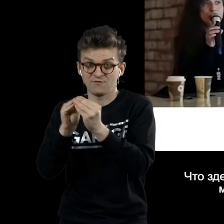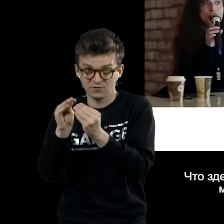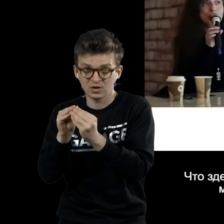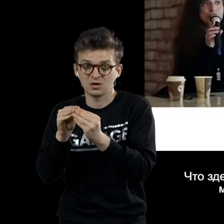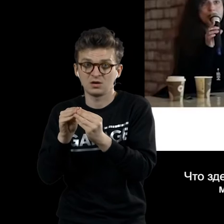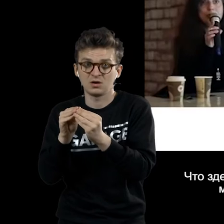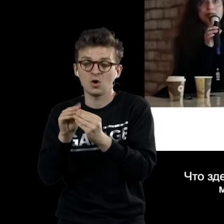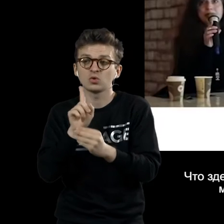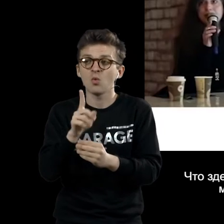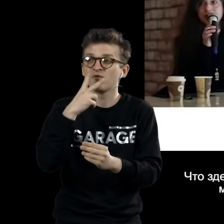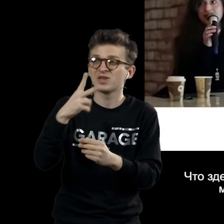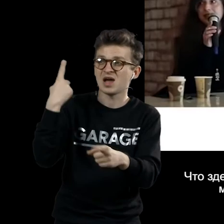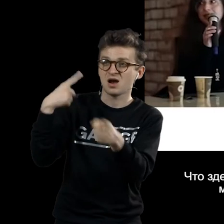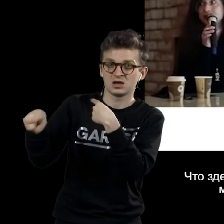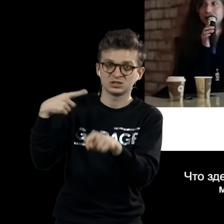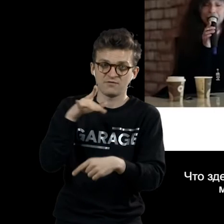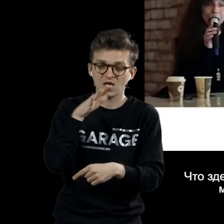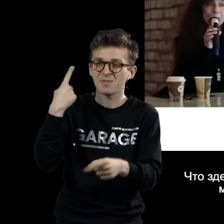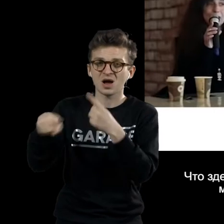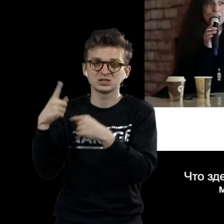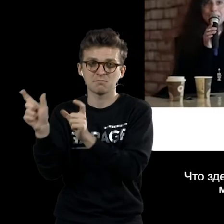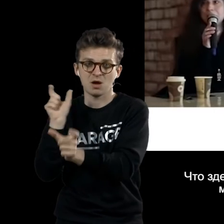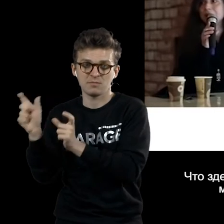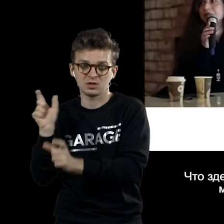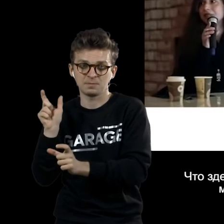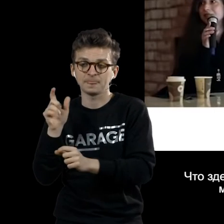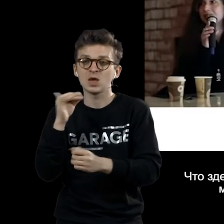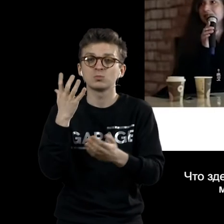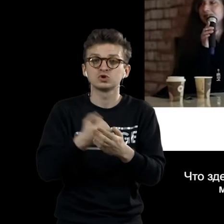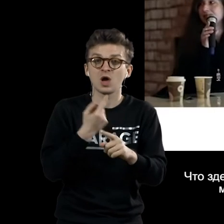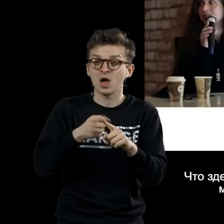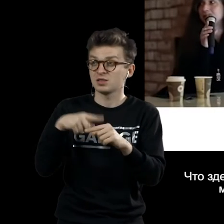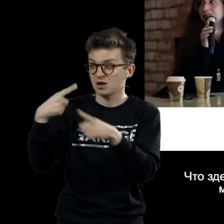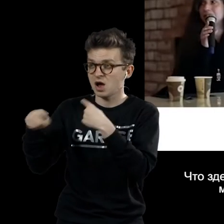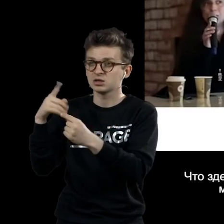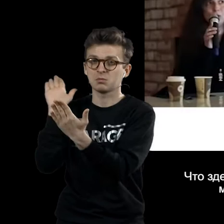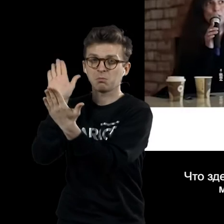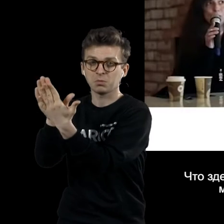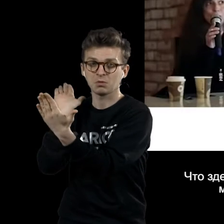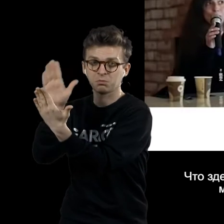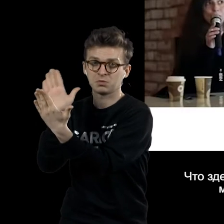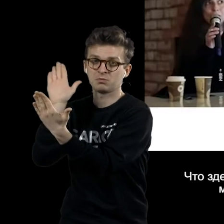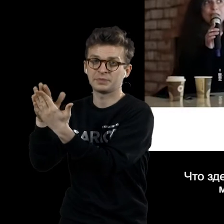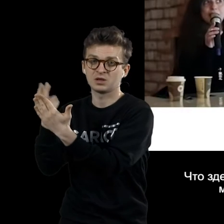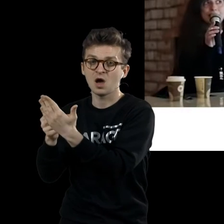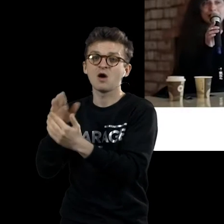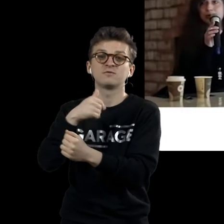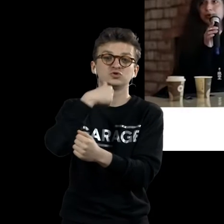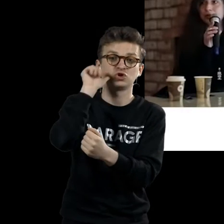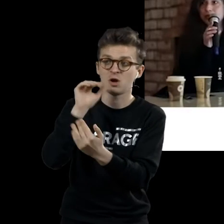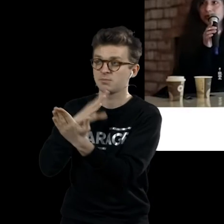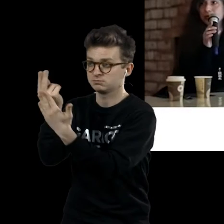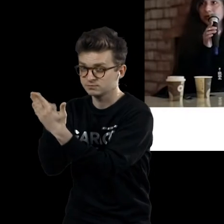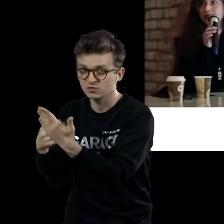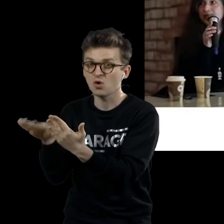и та же фигура, которая увидена в разные моменты, и эти разные моменты наложены друг на друга. Эта